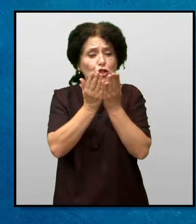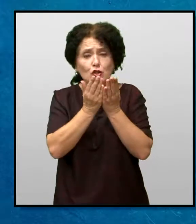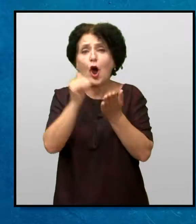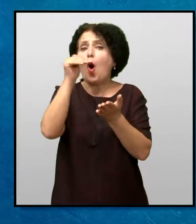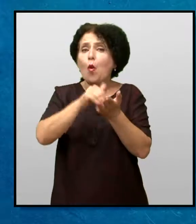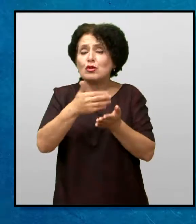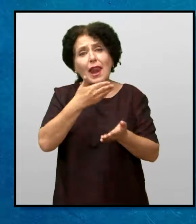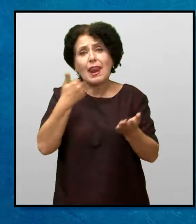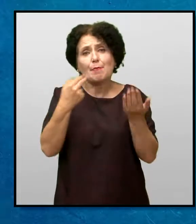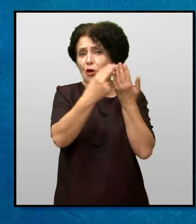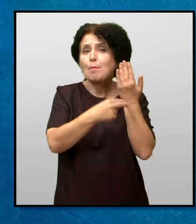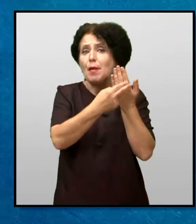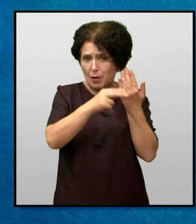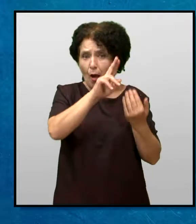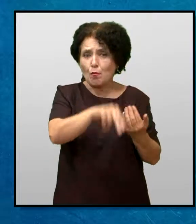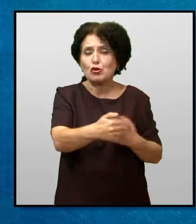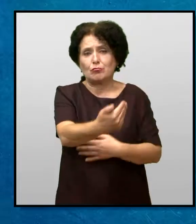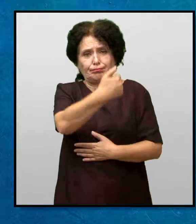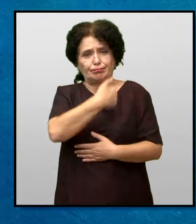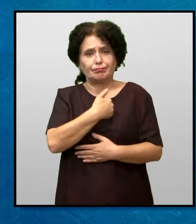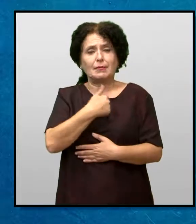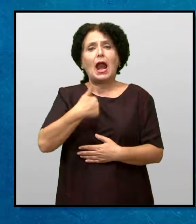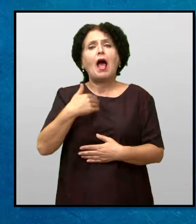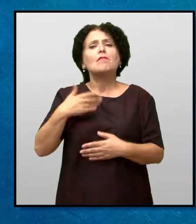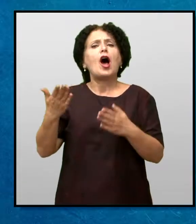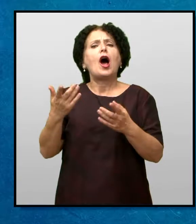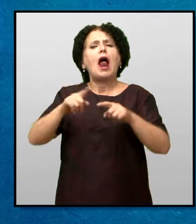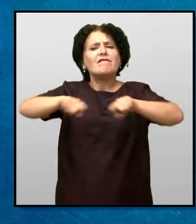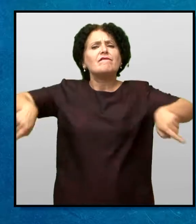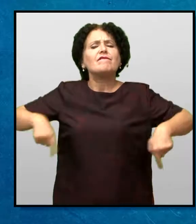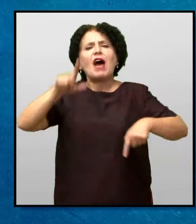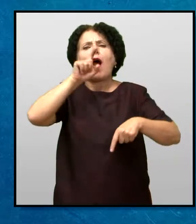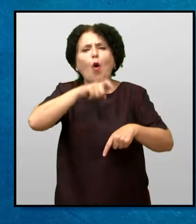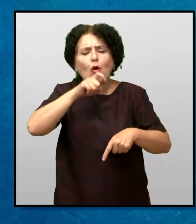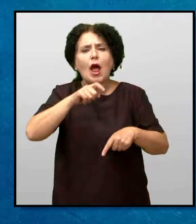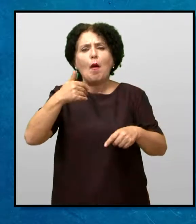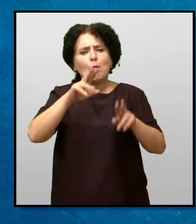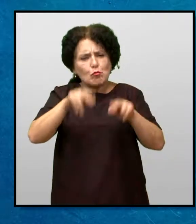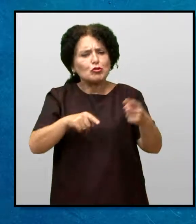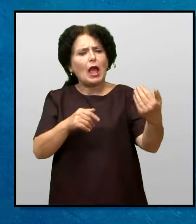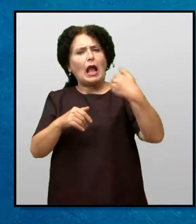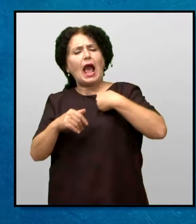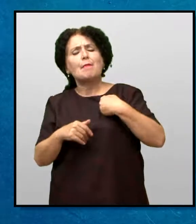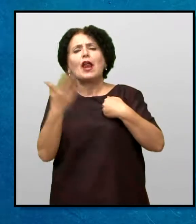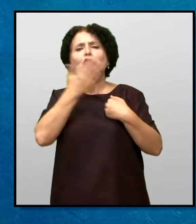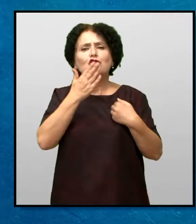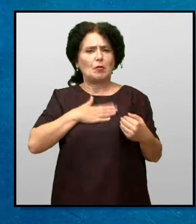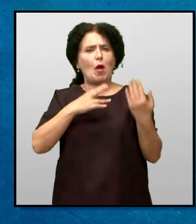научиш да читаш, а се уште немаш Библија Можеш да доаѓаш кај нас на фармата И да ја проучуваш и читаш нашата